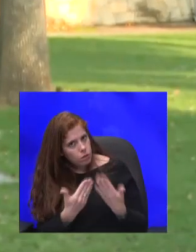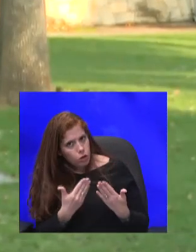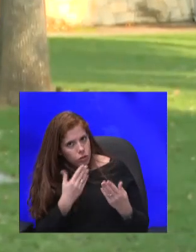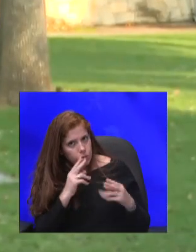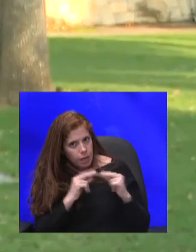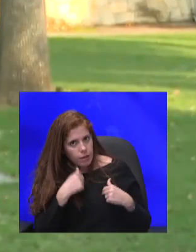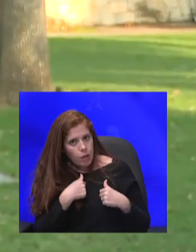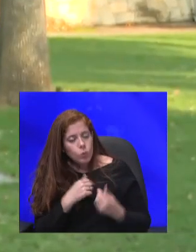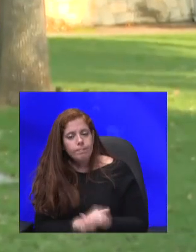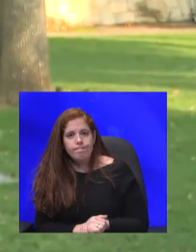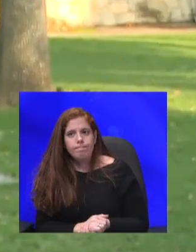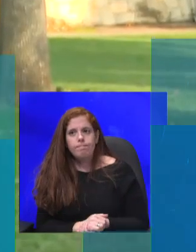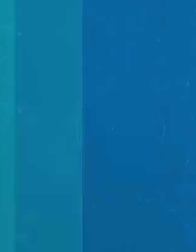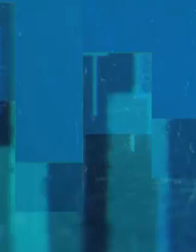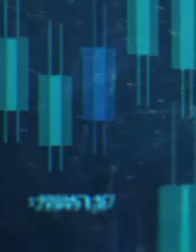תודה לכם, ערב טוב